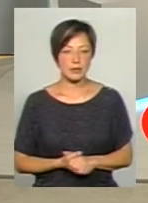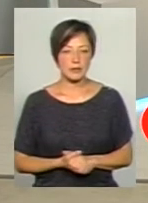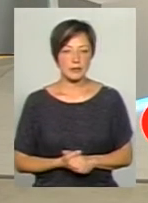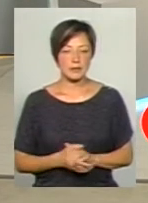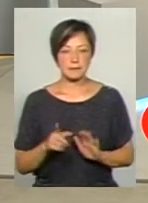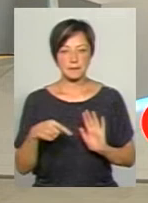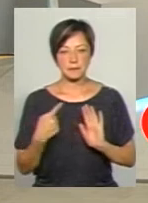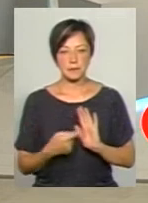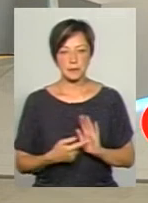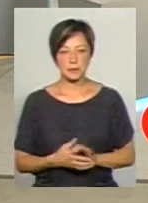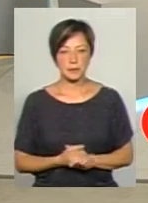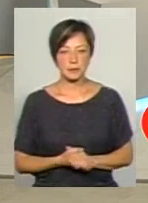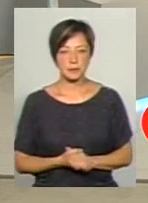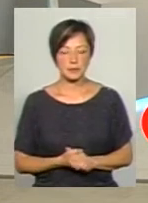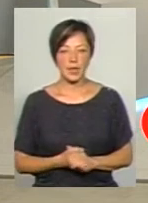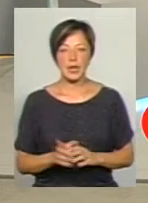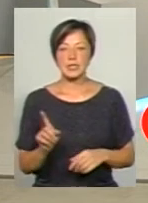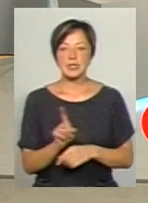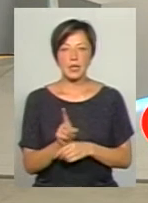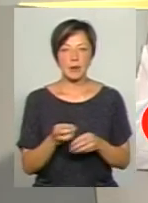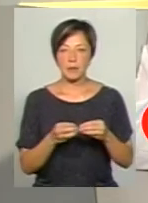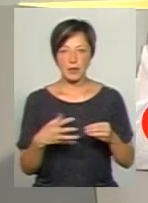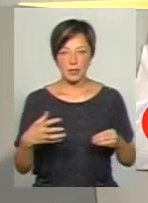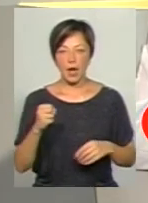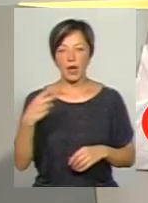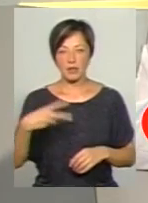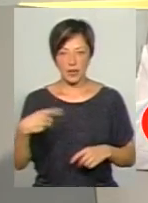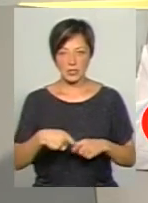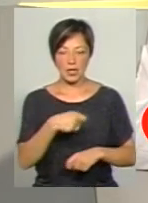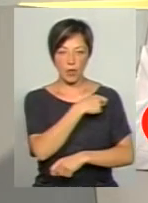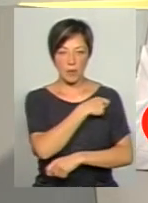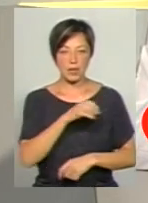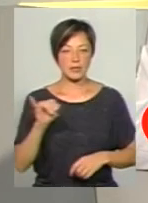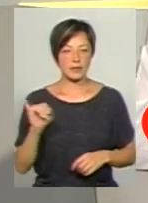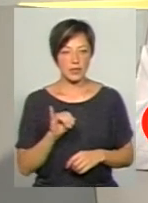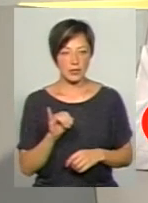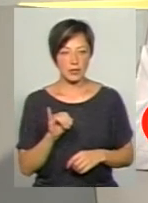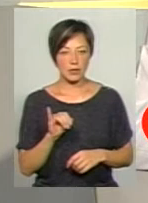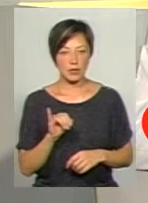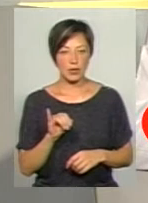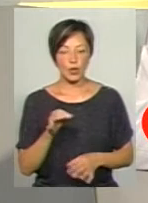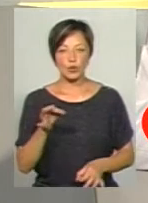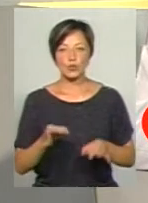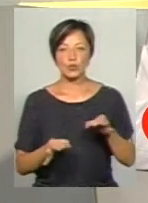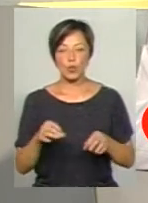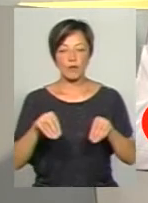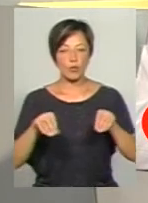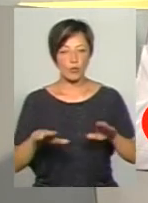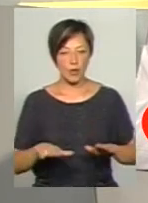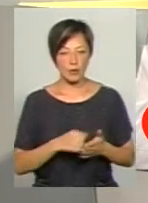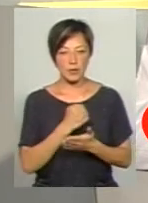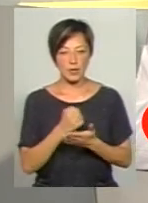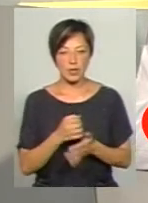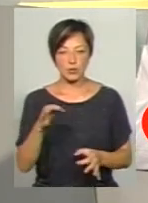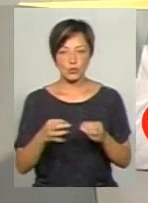Дякую. Ну, стандарт не 15, а 20 кілометрів. І, власне, у судовій ухвалі, який прийняв